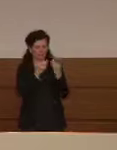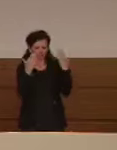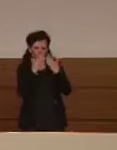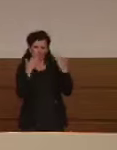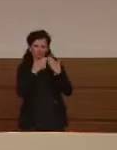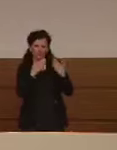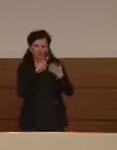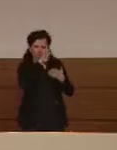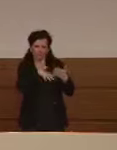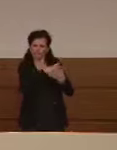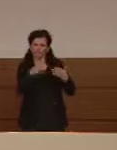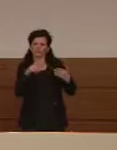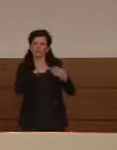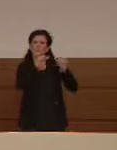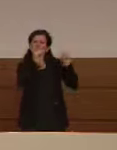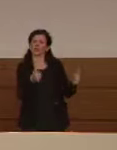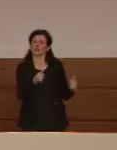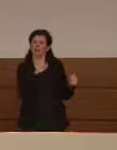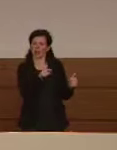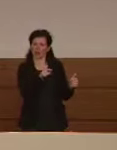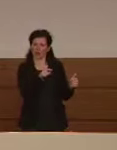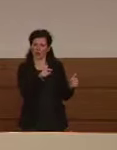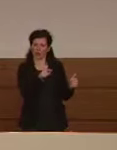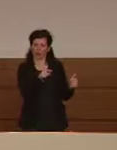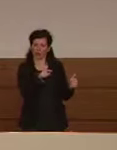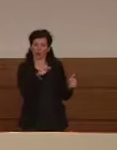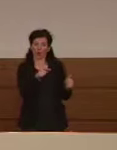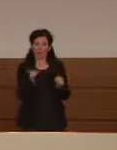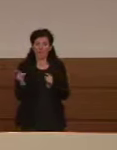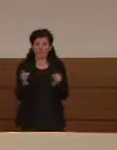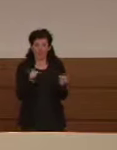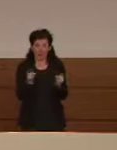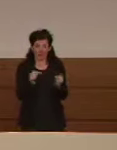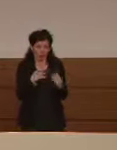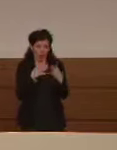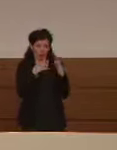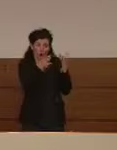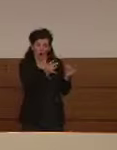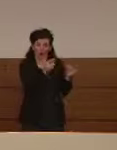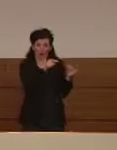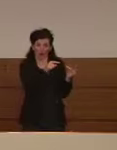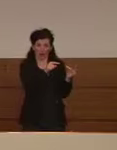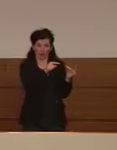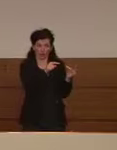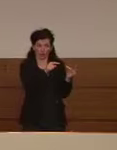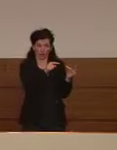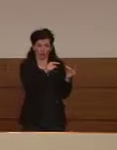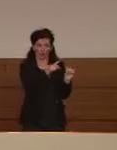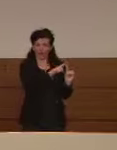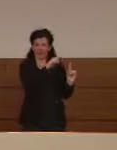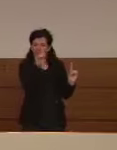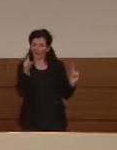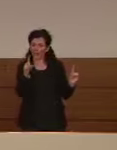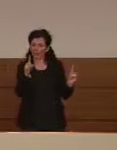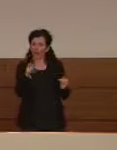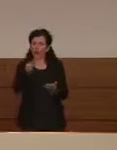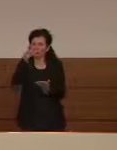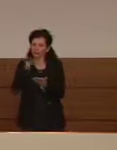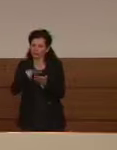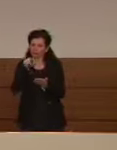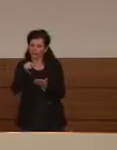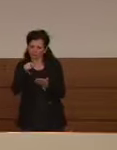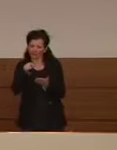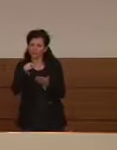però dal dal contagio alla notifica diciamo stiamo